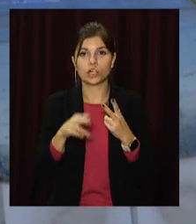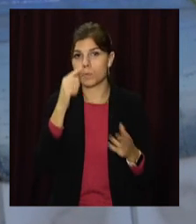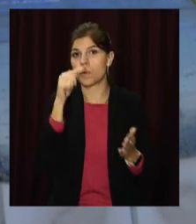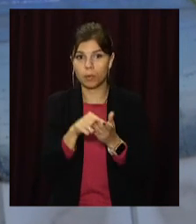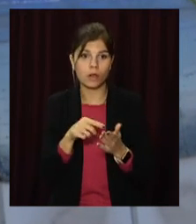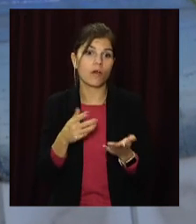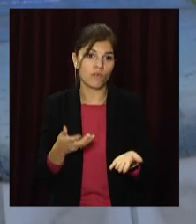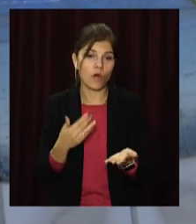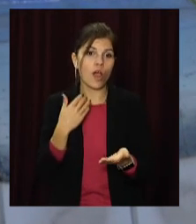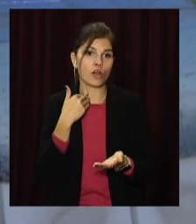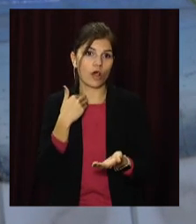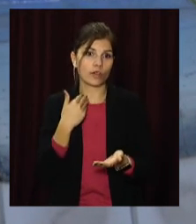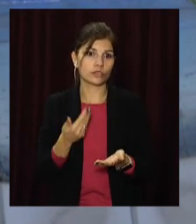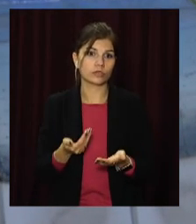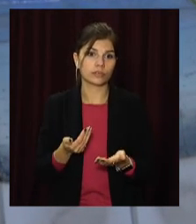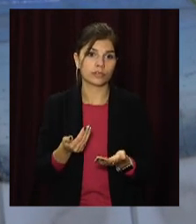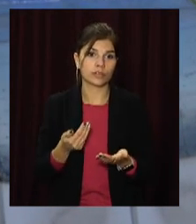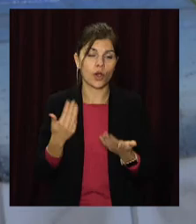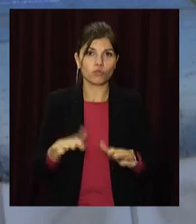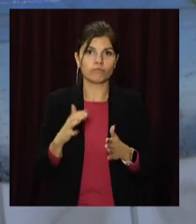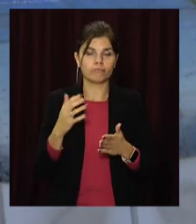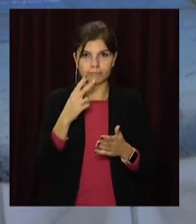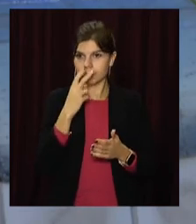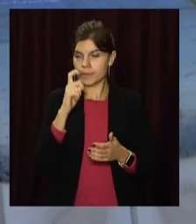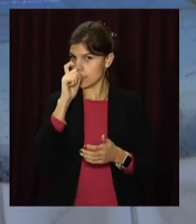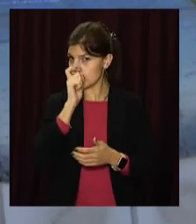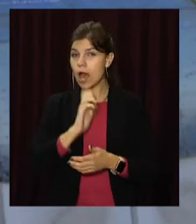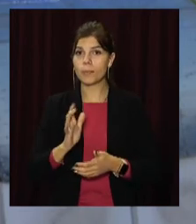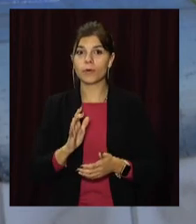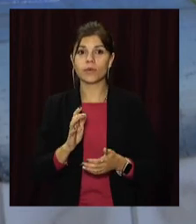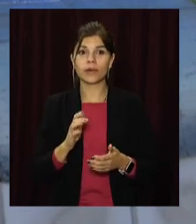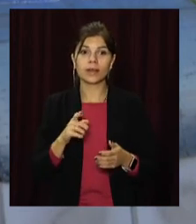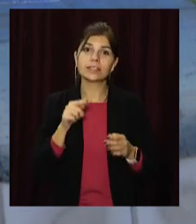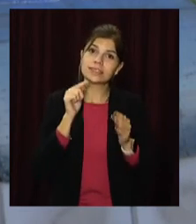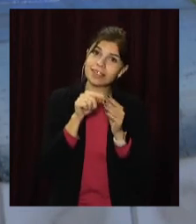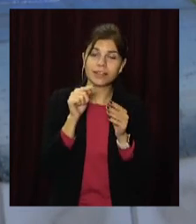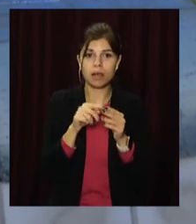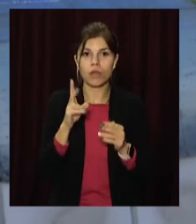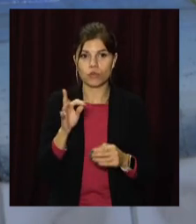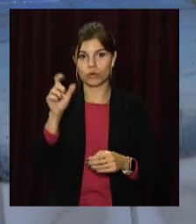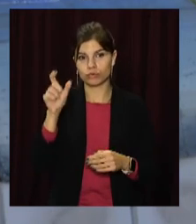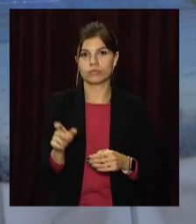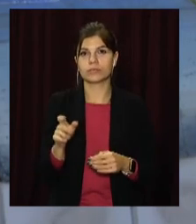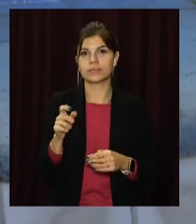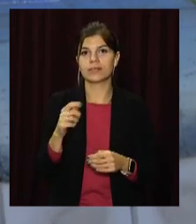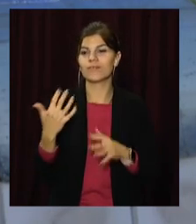вроде б вже як і преимущество у нас. Моменти не забиваємо, не забиваємо. Соперник забив і